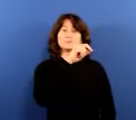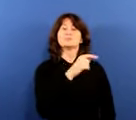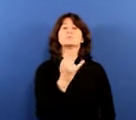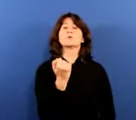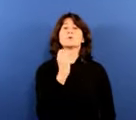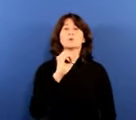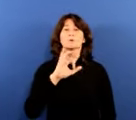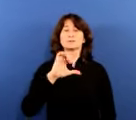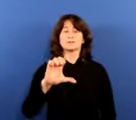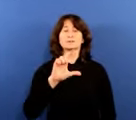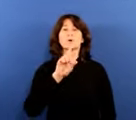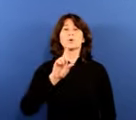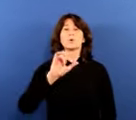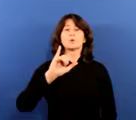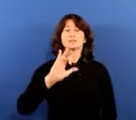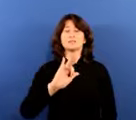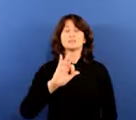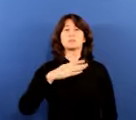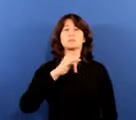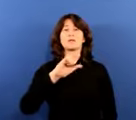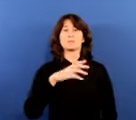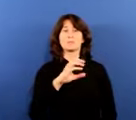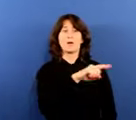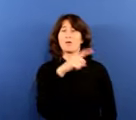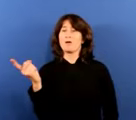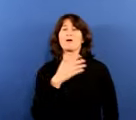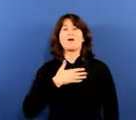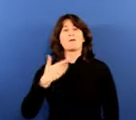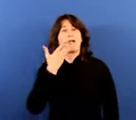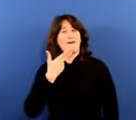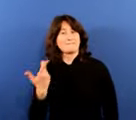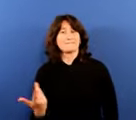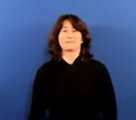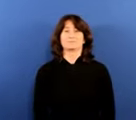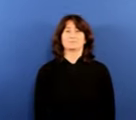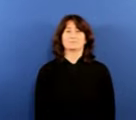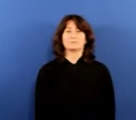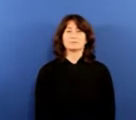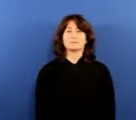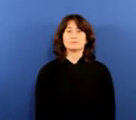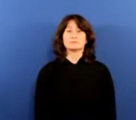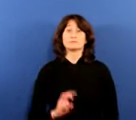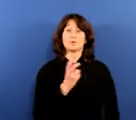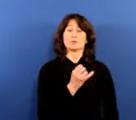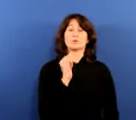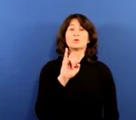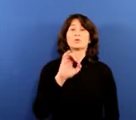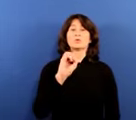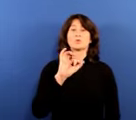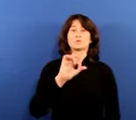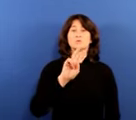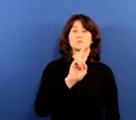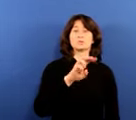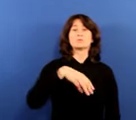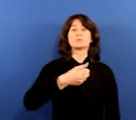ingurumenekoa ere izan dirata opaketan. Zientzilari estatu batu harraren bi egitan di handi nabar mendu dituzte, bai erizondok